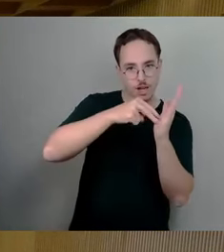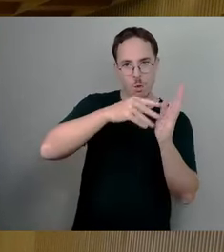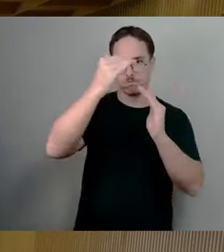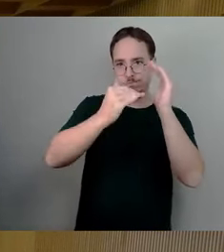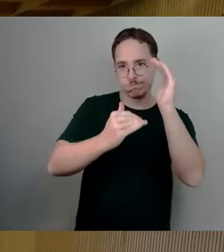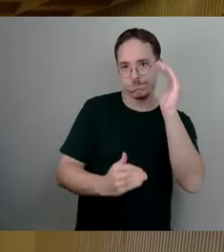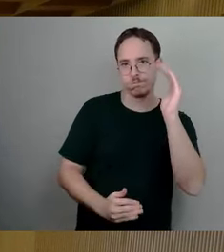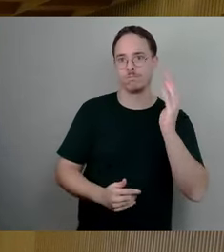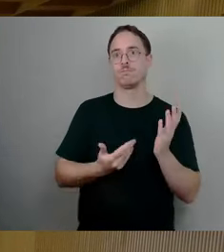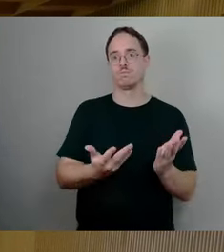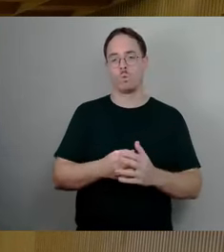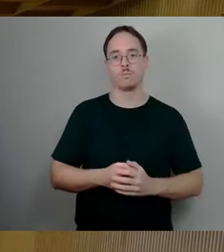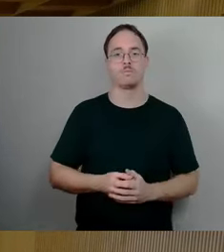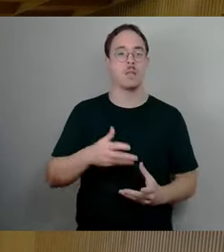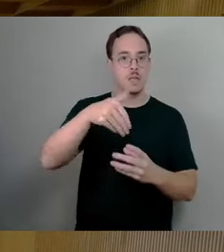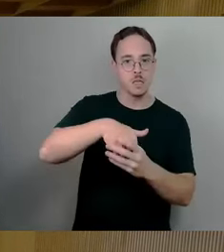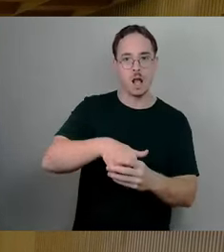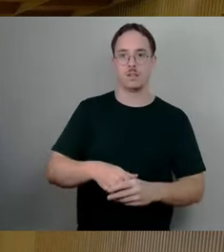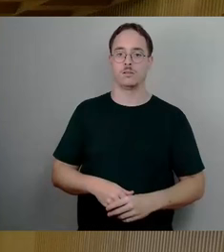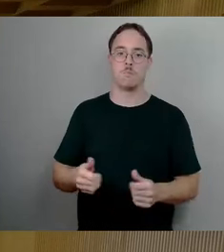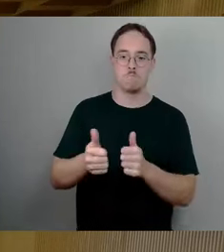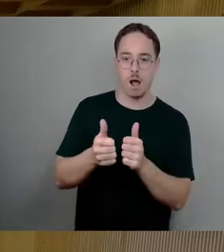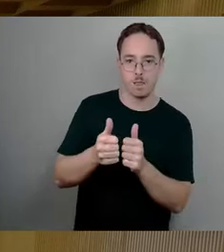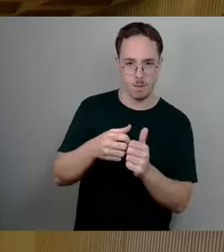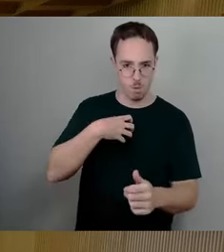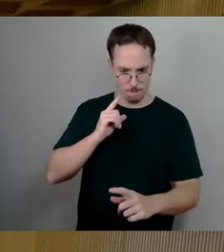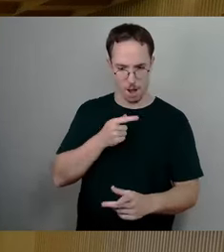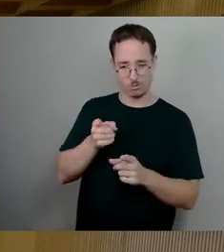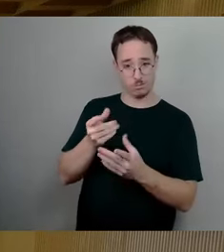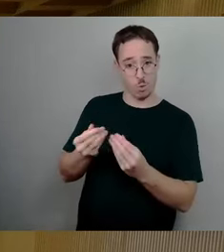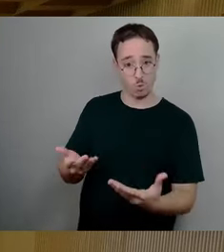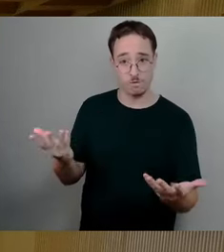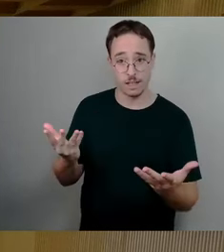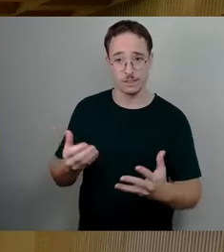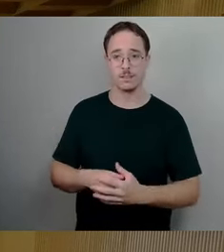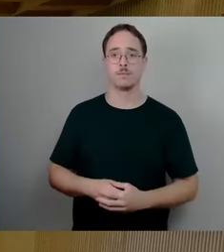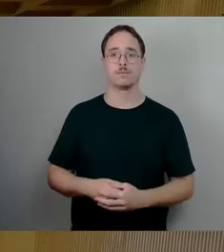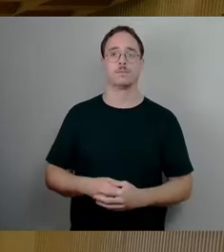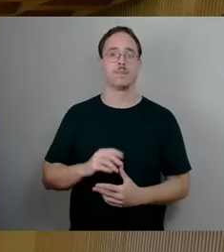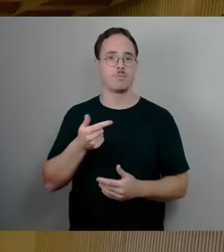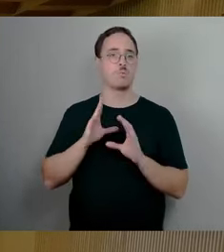der Partnerproblematik und natürlich auch der entsprechenden Nutzung.